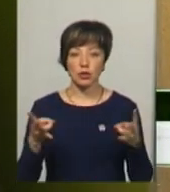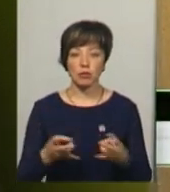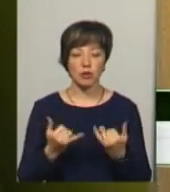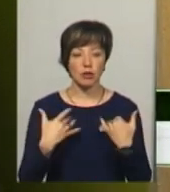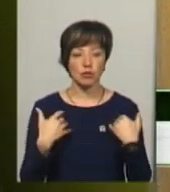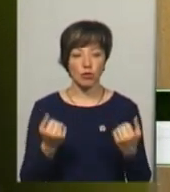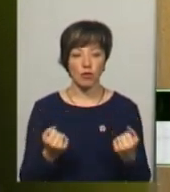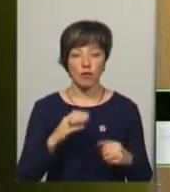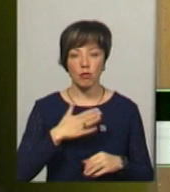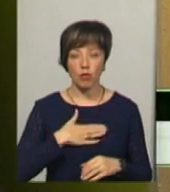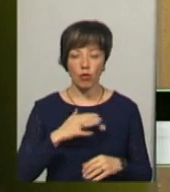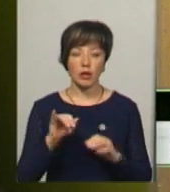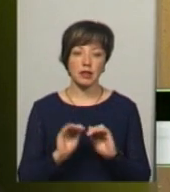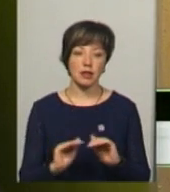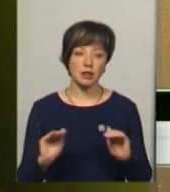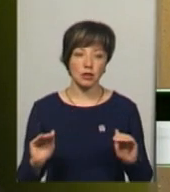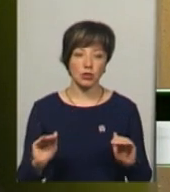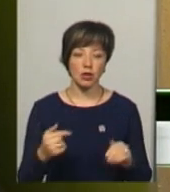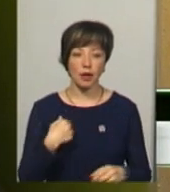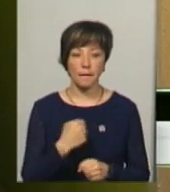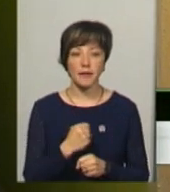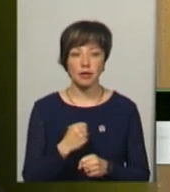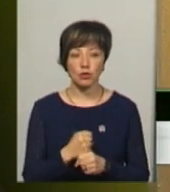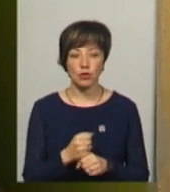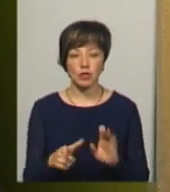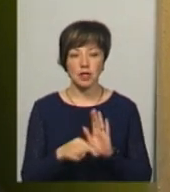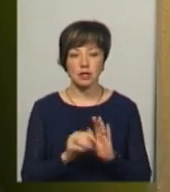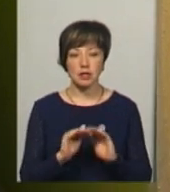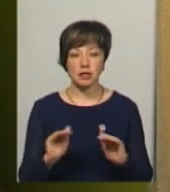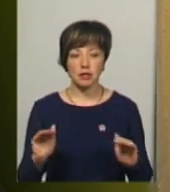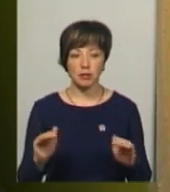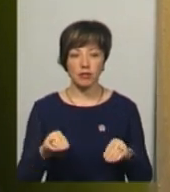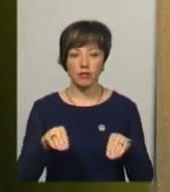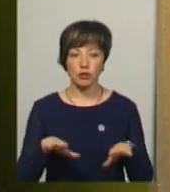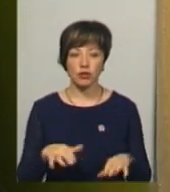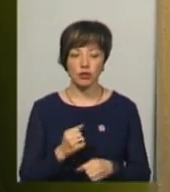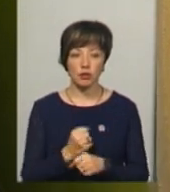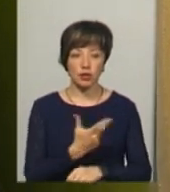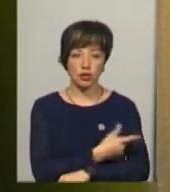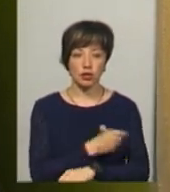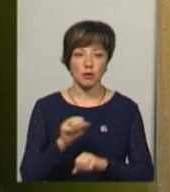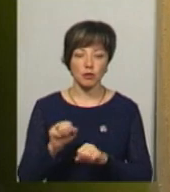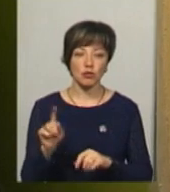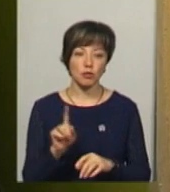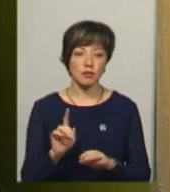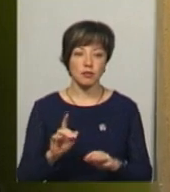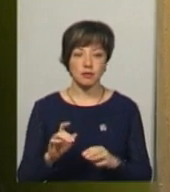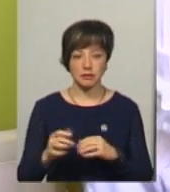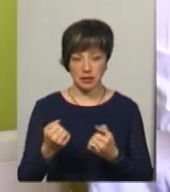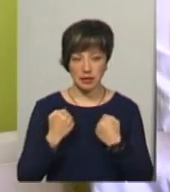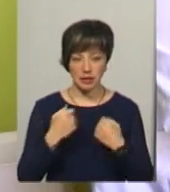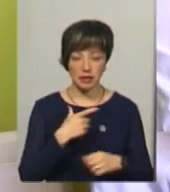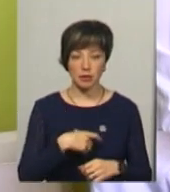здоров'я, для мого, і для діток. Я працюю з дітками, я вирішила зробити ще, щоб підстрахувати себе.